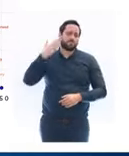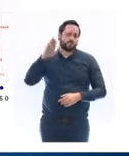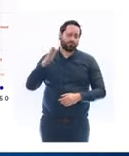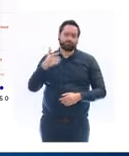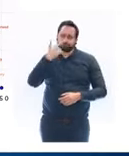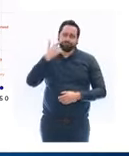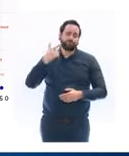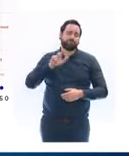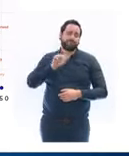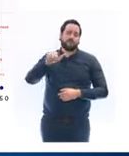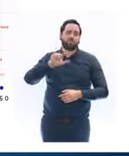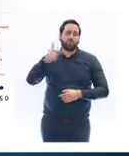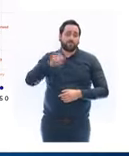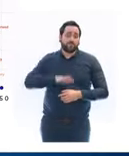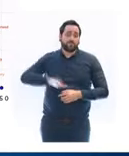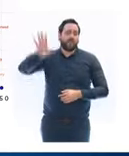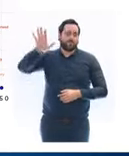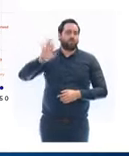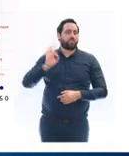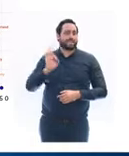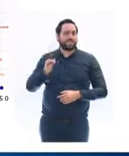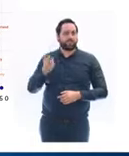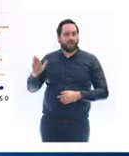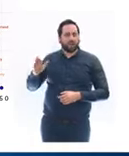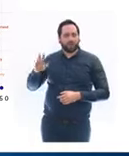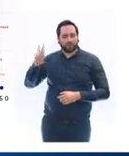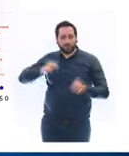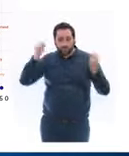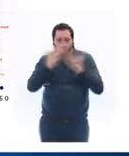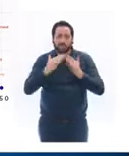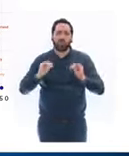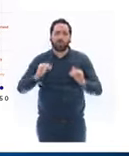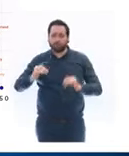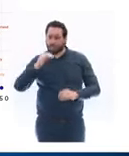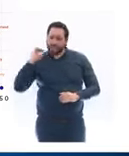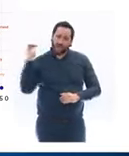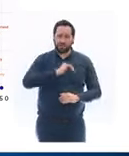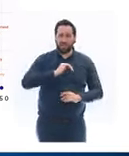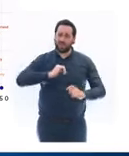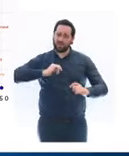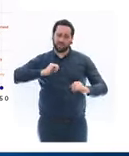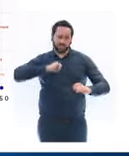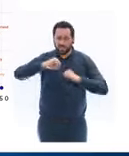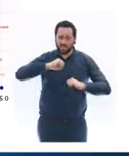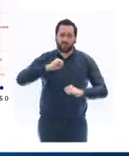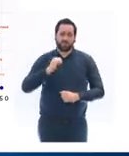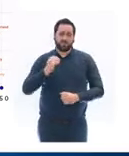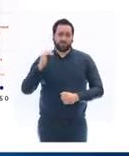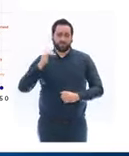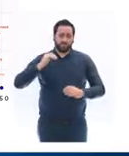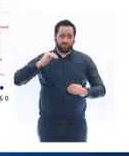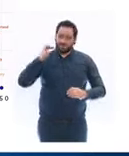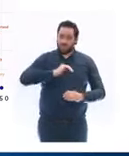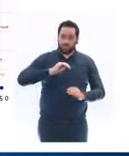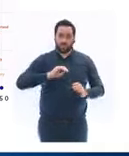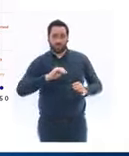n'avait prévu une flambée si violente et si rapide. Et d'ailleurs, la plupart des pays